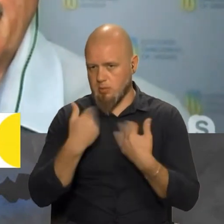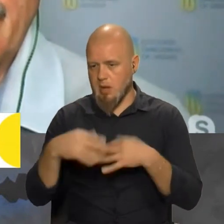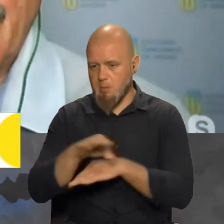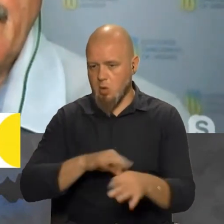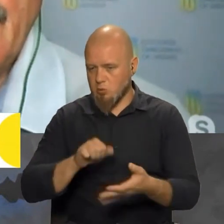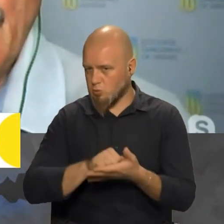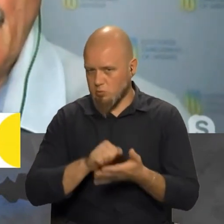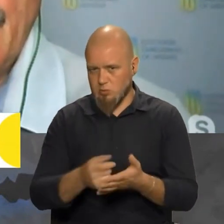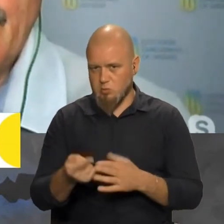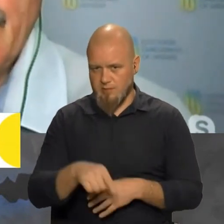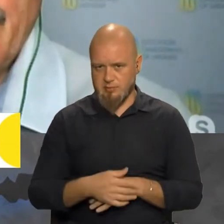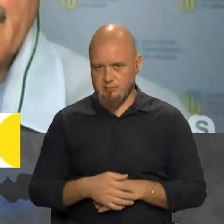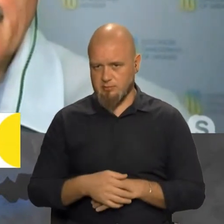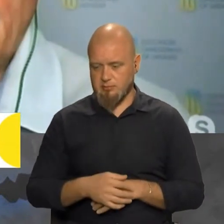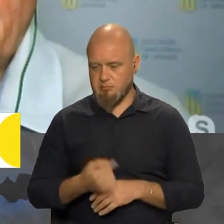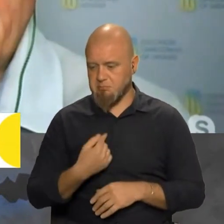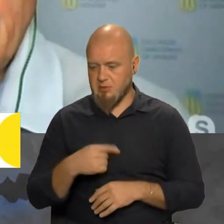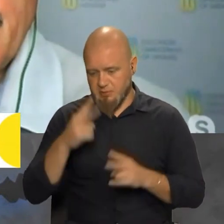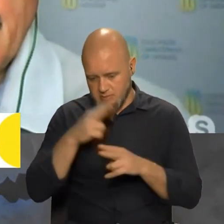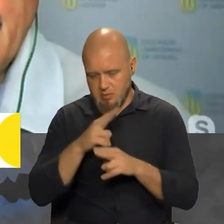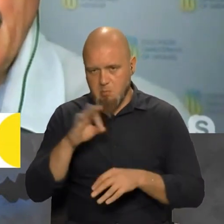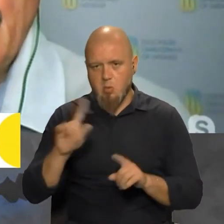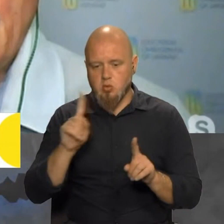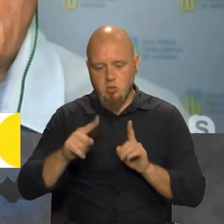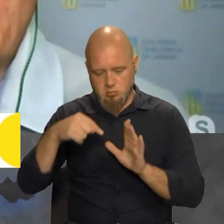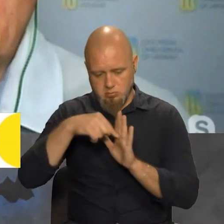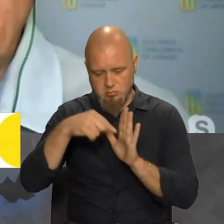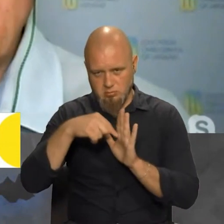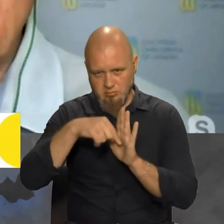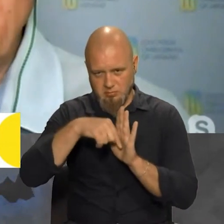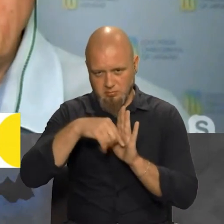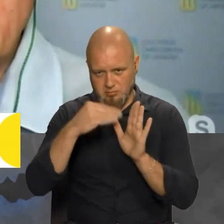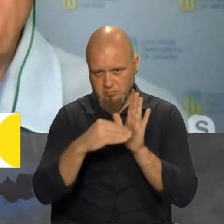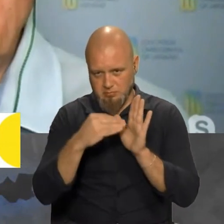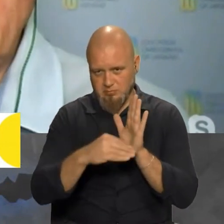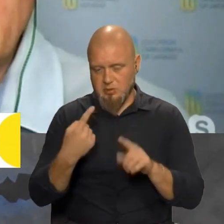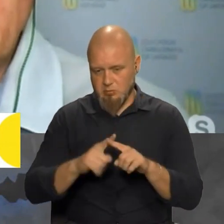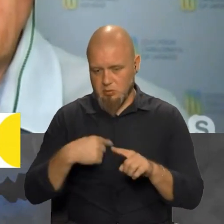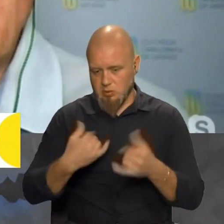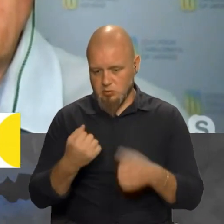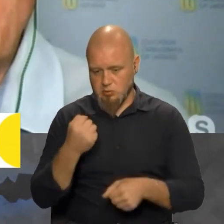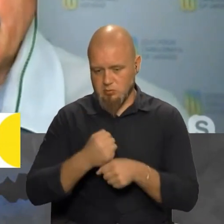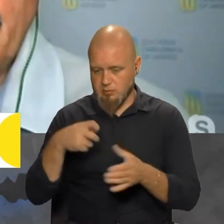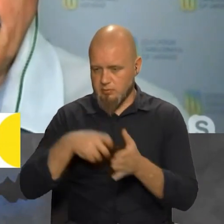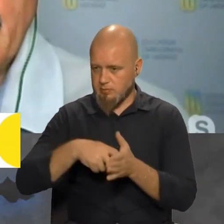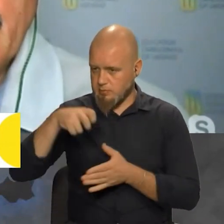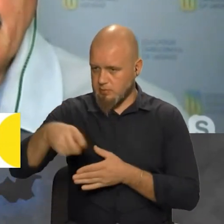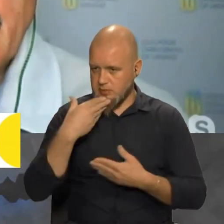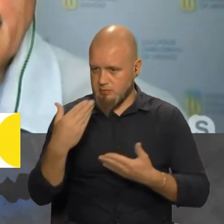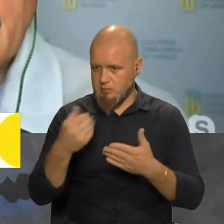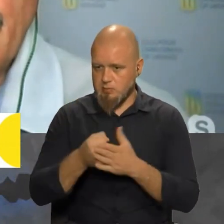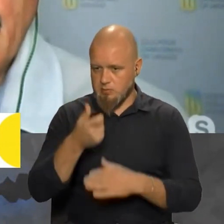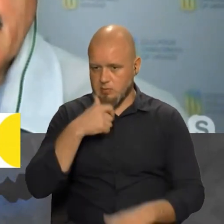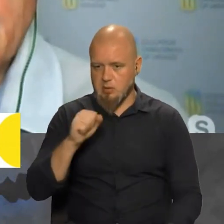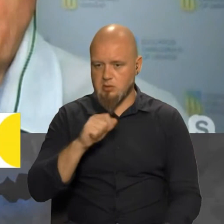проєкту, документу навіть, і ми навіть не знаємо, про що йдеться. Тому я сьогодні зробив лист, звернувся до